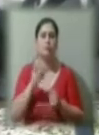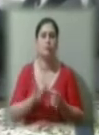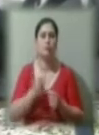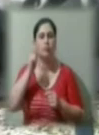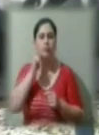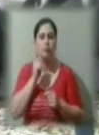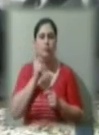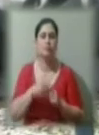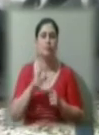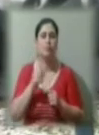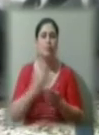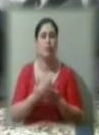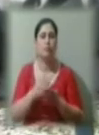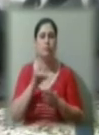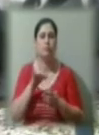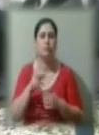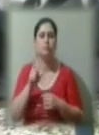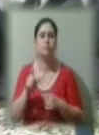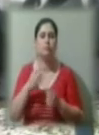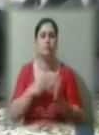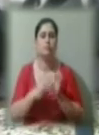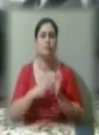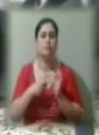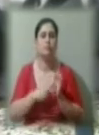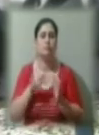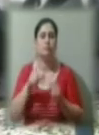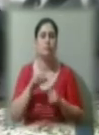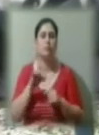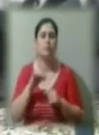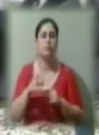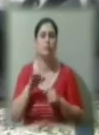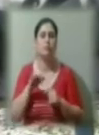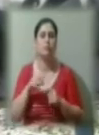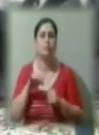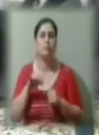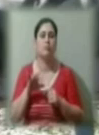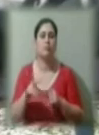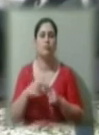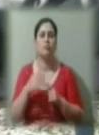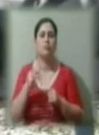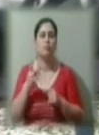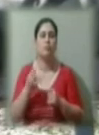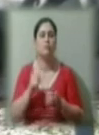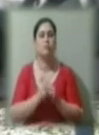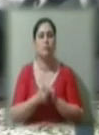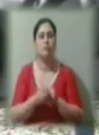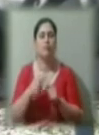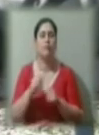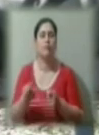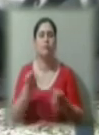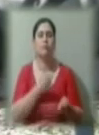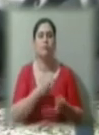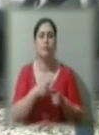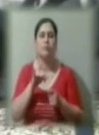наприклад, кримські люди. 87 з них, корінних кримських татар. Сьогодні вони міняють. Їх вивезуть. В Криму після